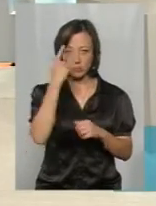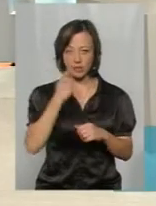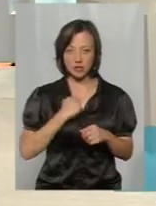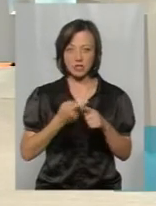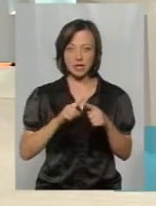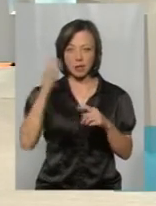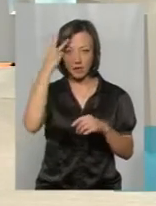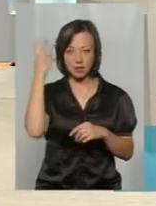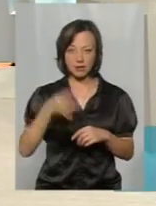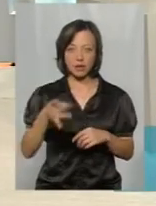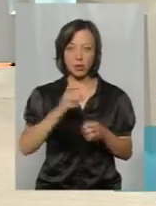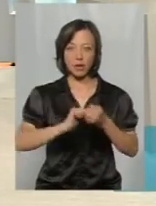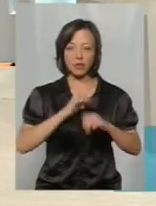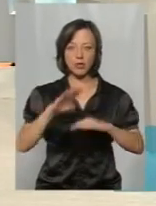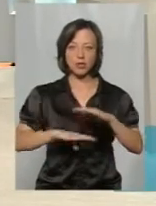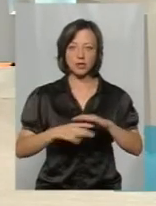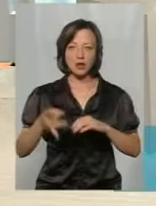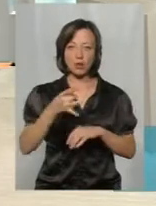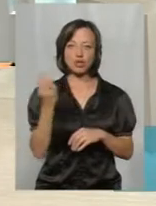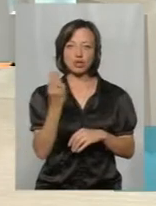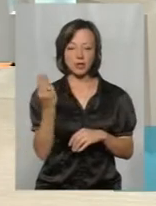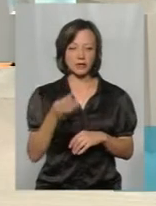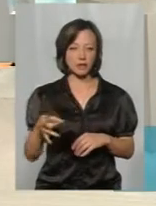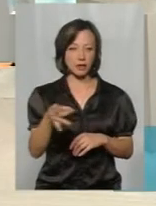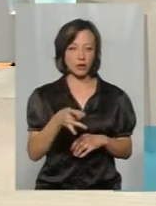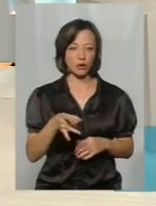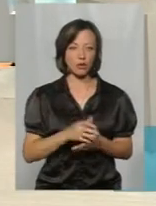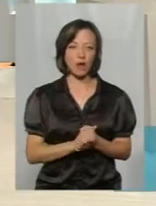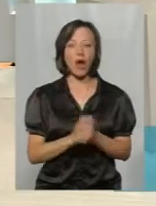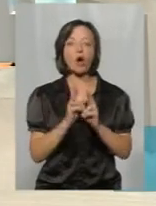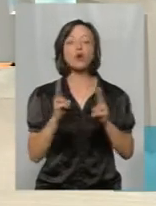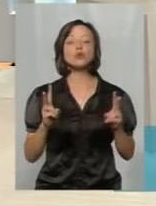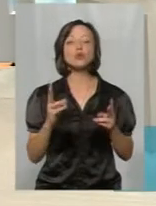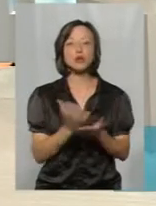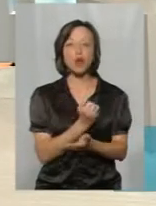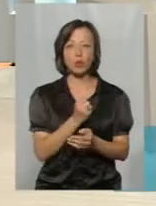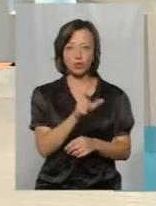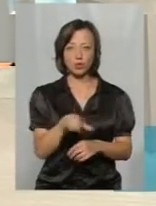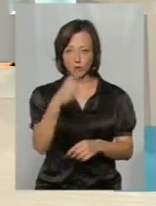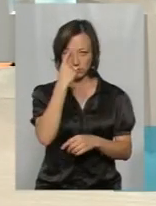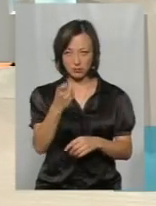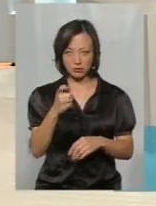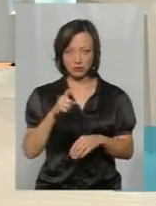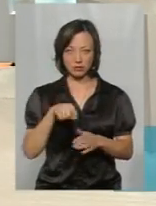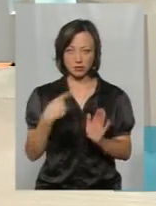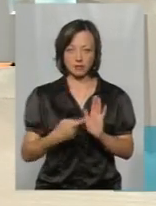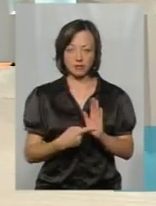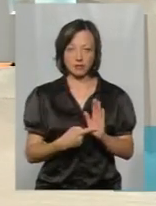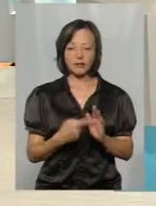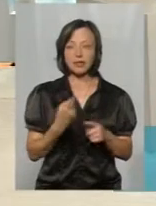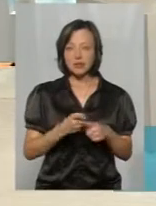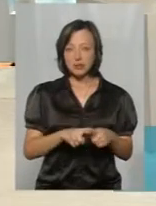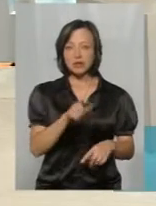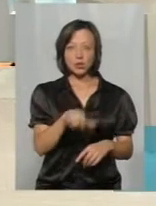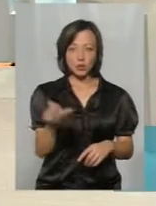Хмельницький район, Кам'янець-Подільський район та Шепетівський район. А хто? Ці люди, які повідомляються? Ці люди, як правило,